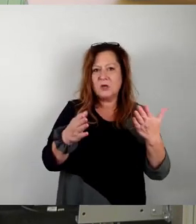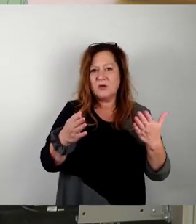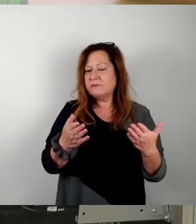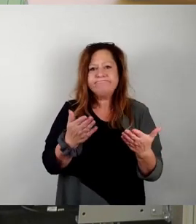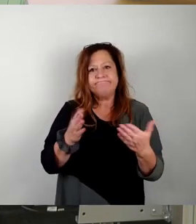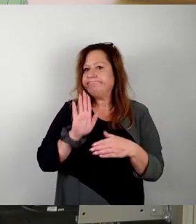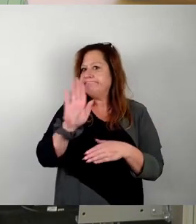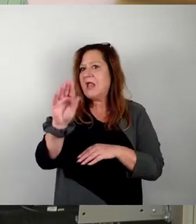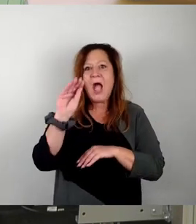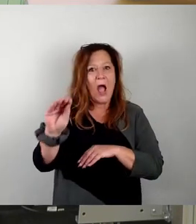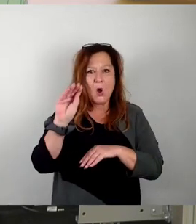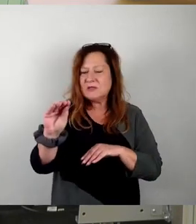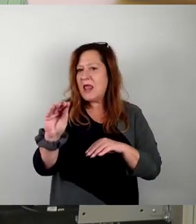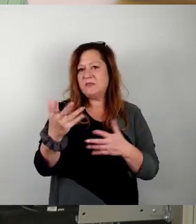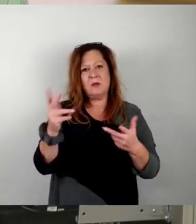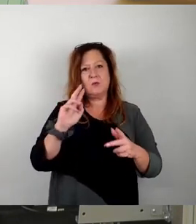Von mir aus können die alle weg.